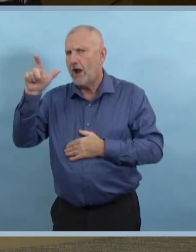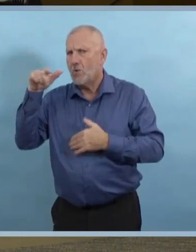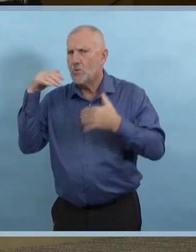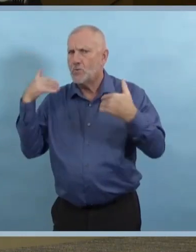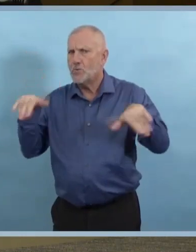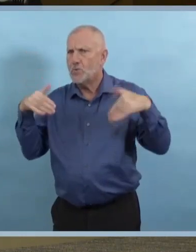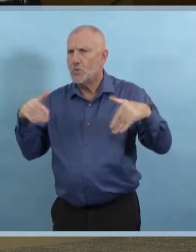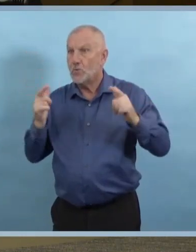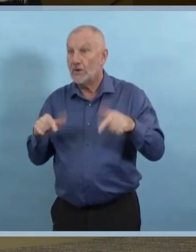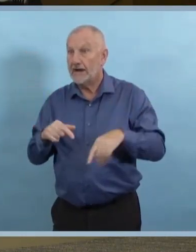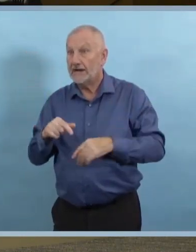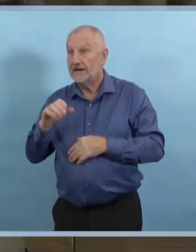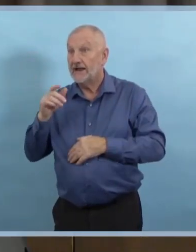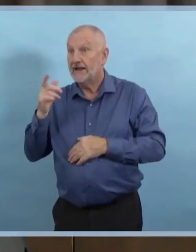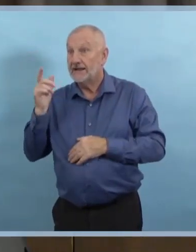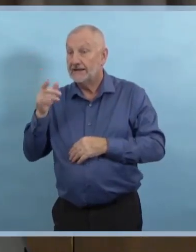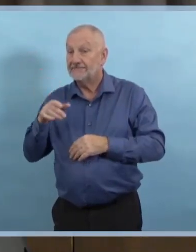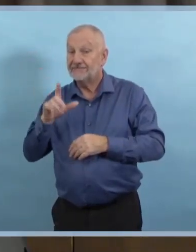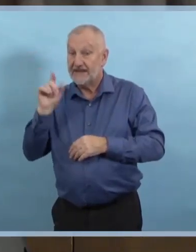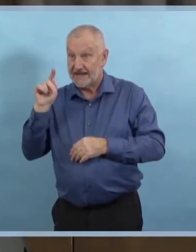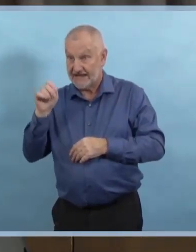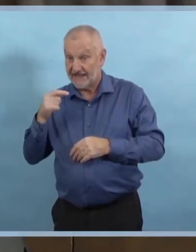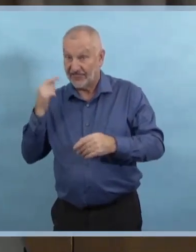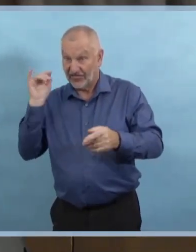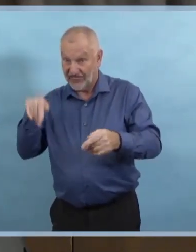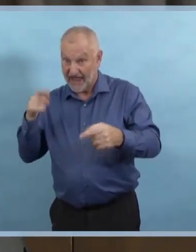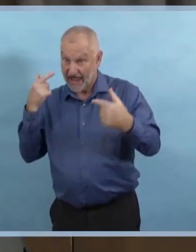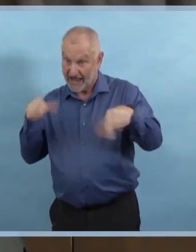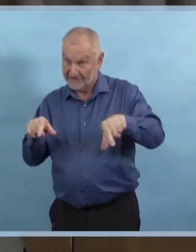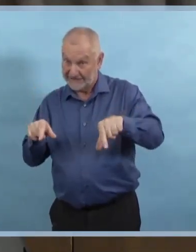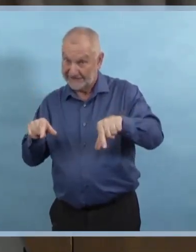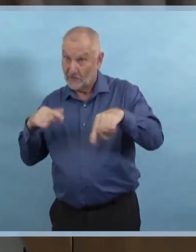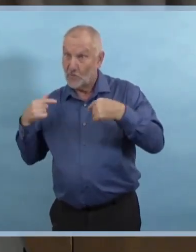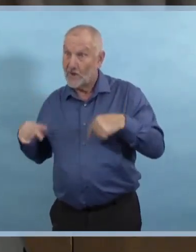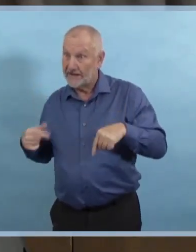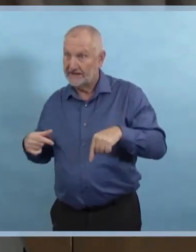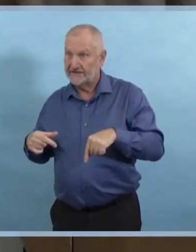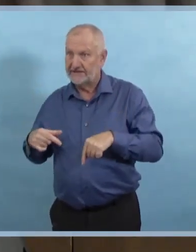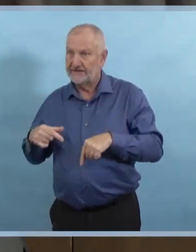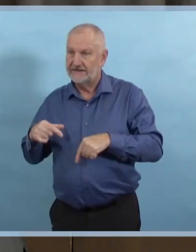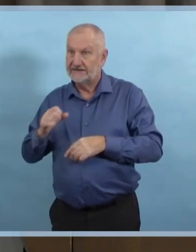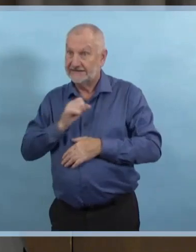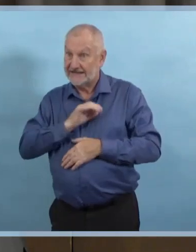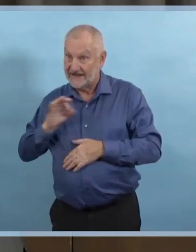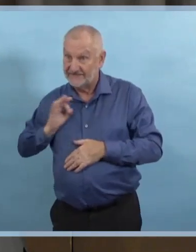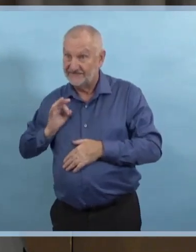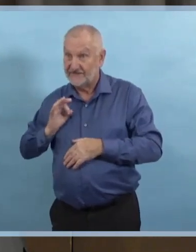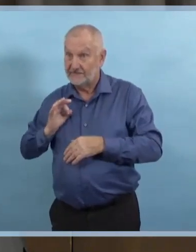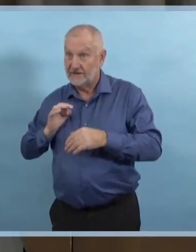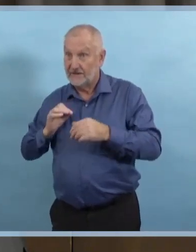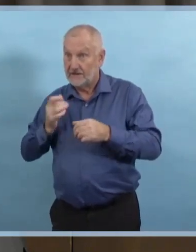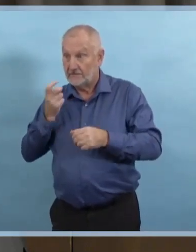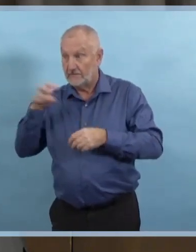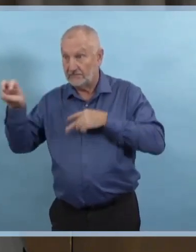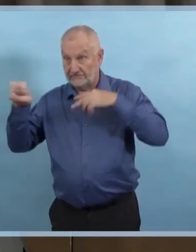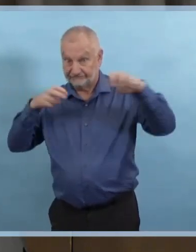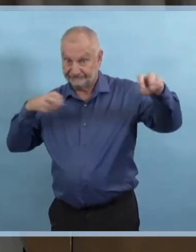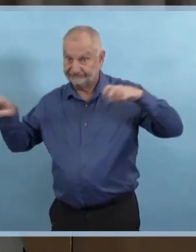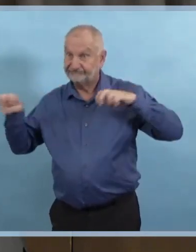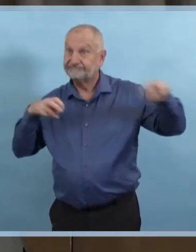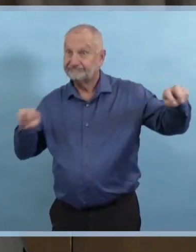personnel et diminuer les services pour libérer le personnel pour le redéploiement et pour les